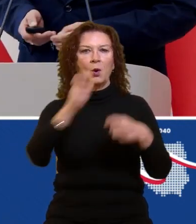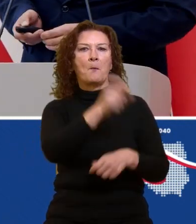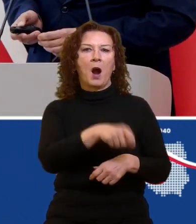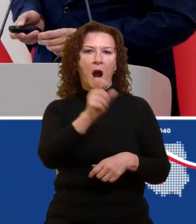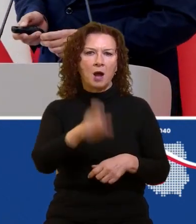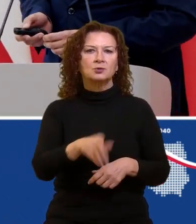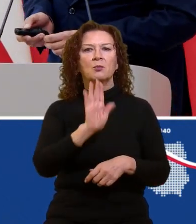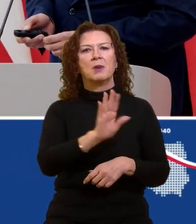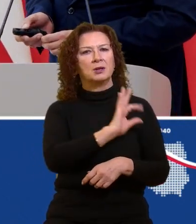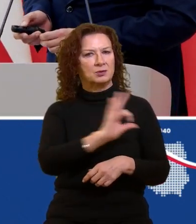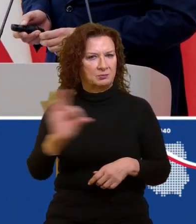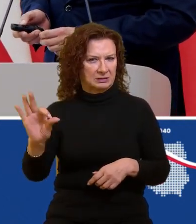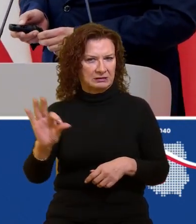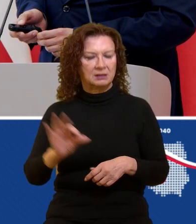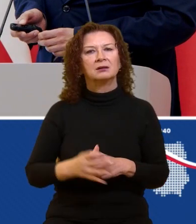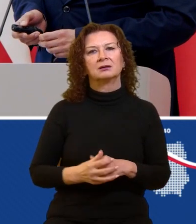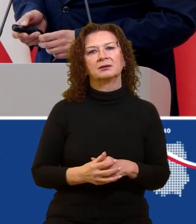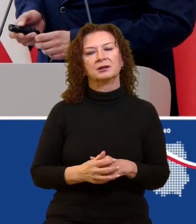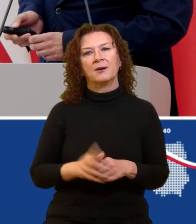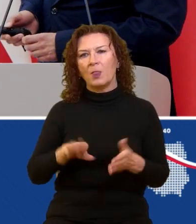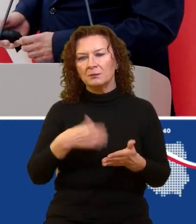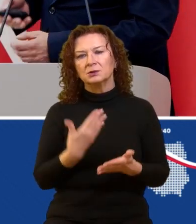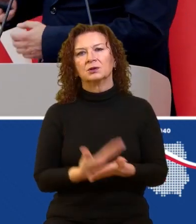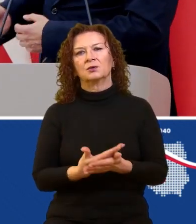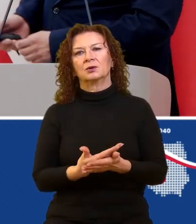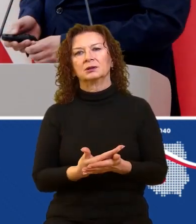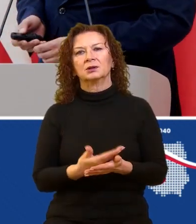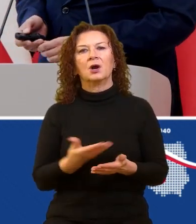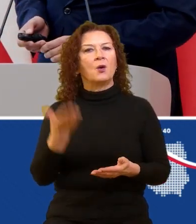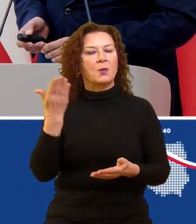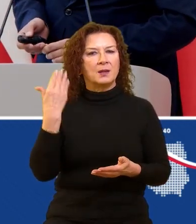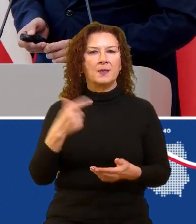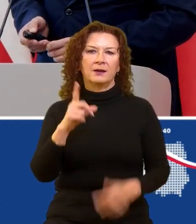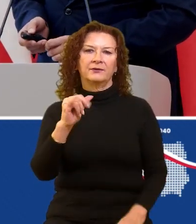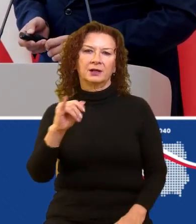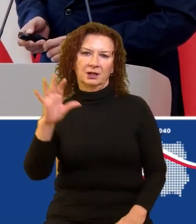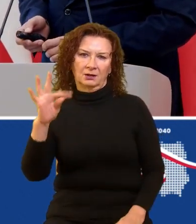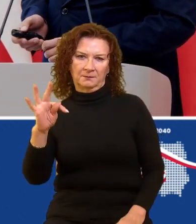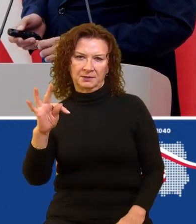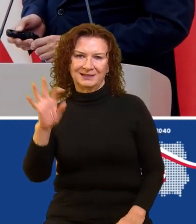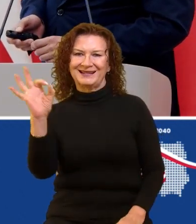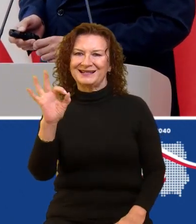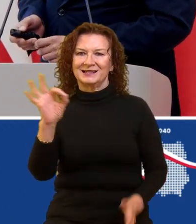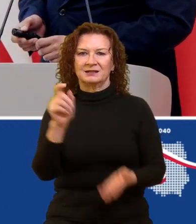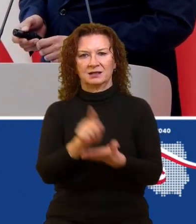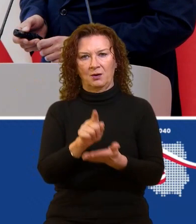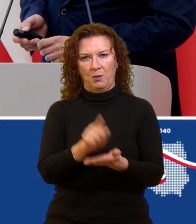specjalne przywileje w postaci od niedawna tzw. P2, czyli